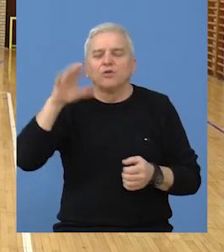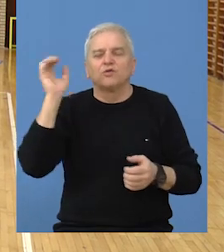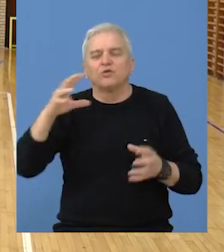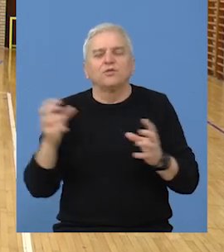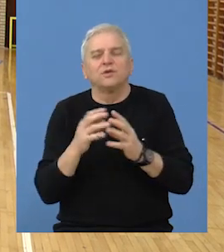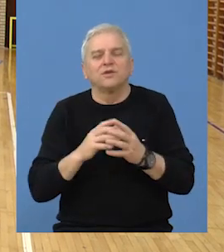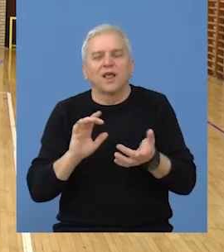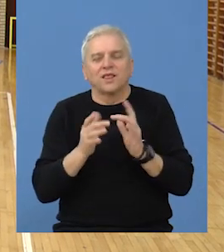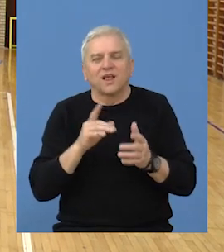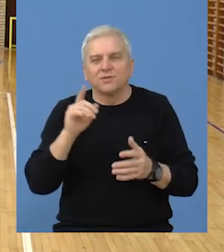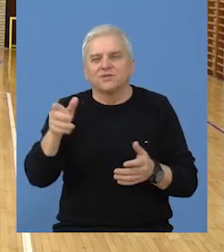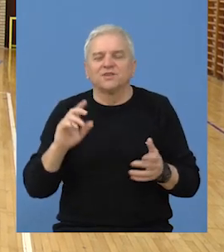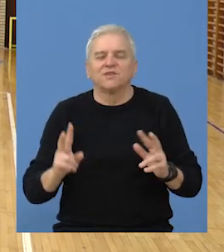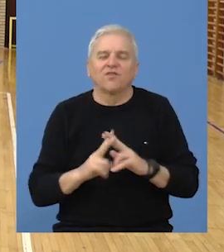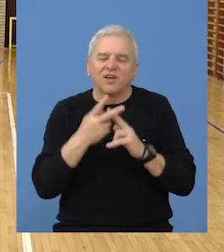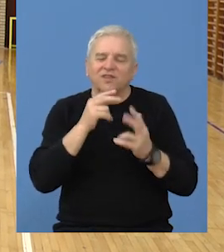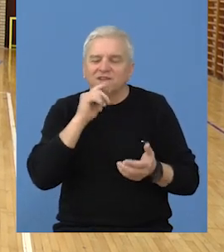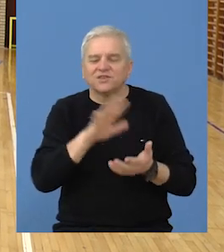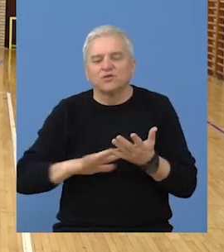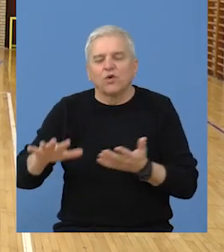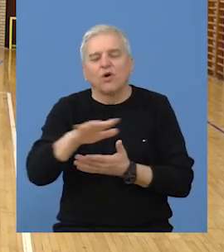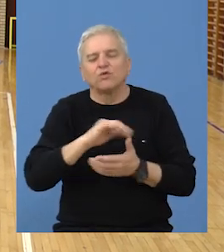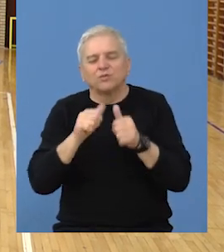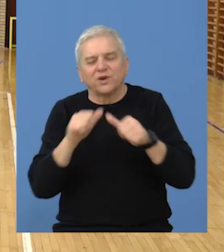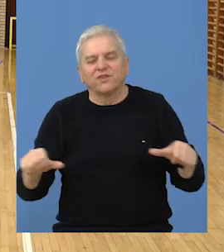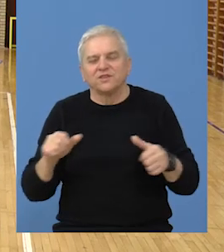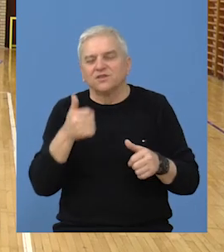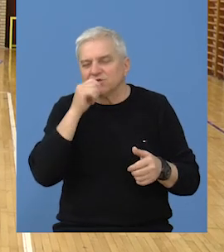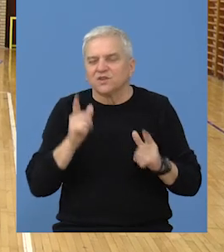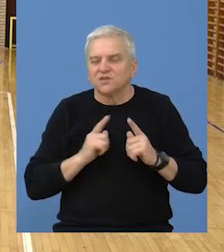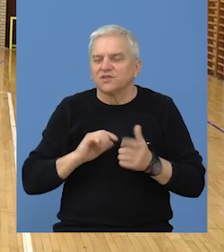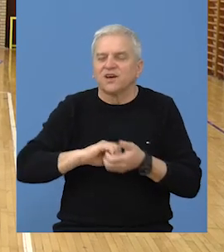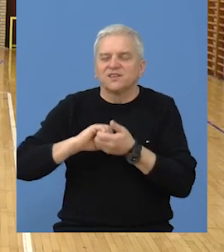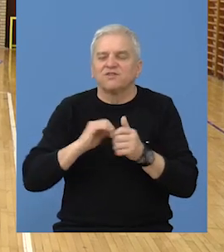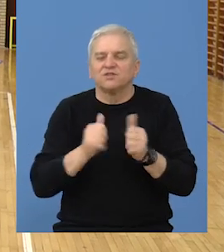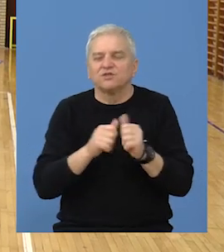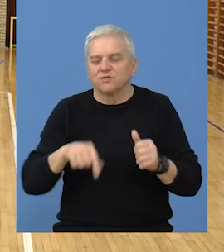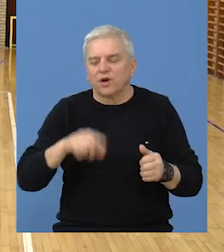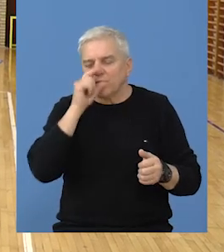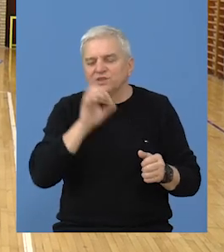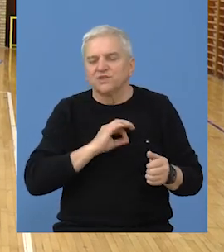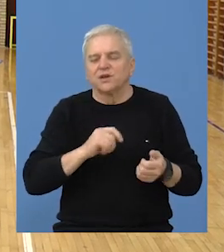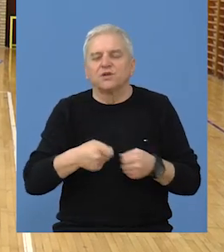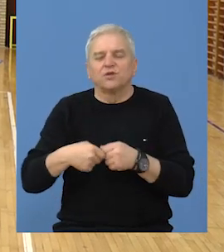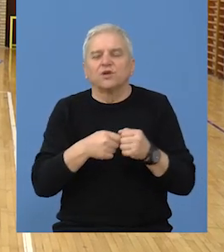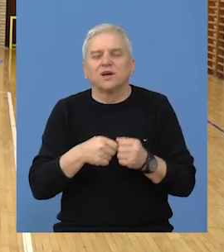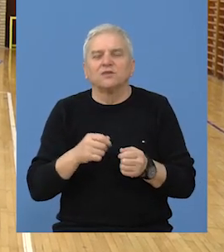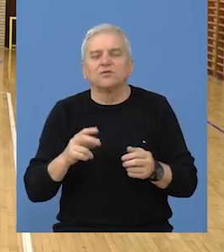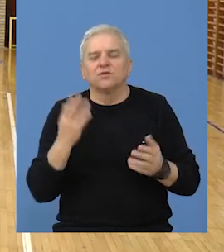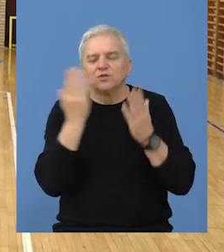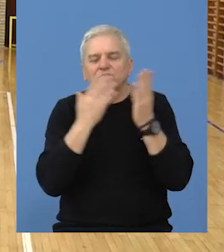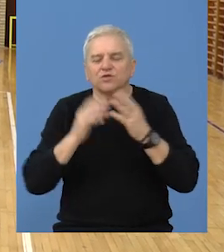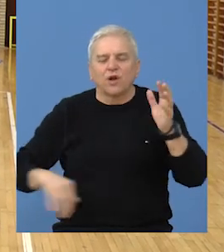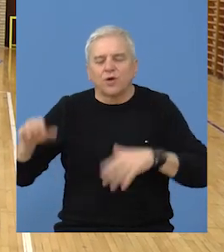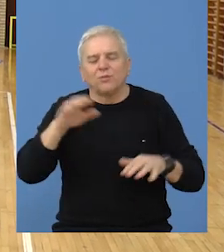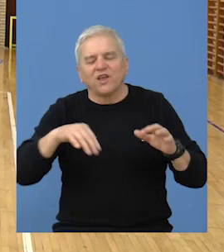plasmanom rukometnih ekipa za dalje takmičenje u okružnom prvenstvu. Ono što sledi u Savezu sportova u opštine Bečeja je